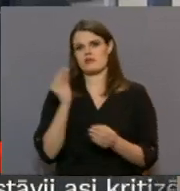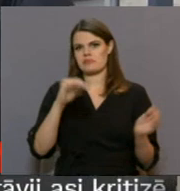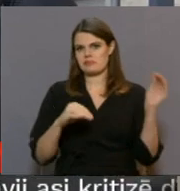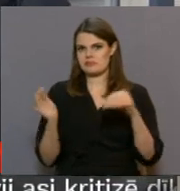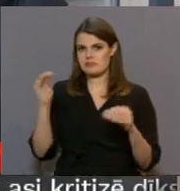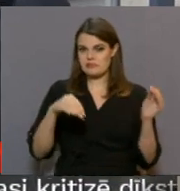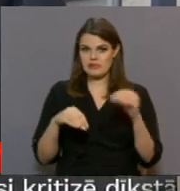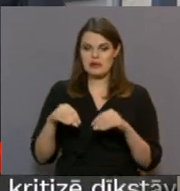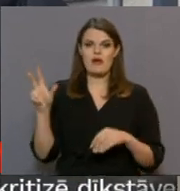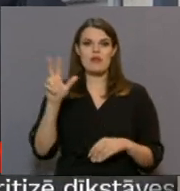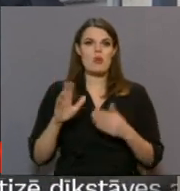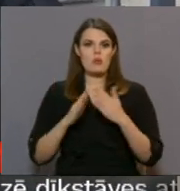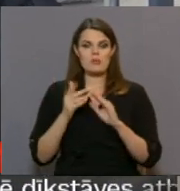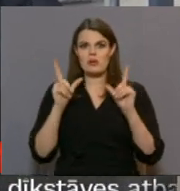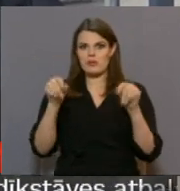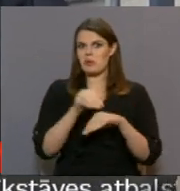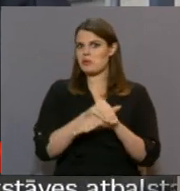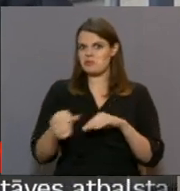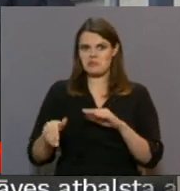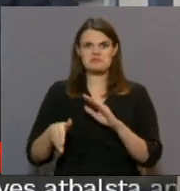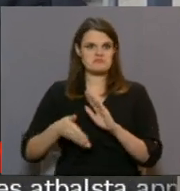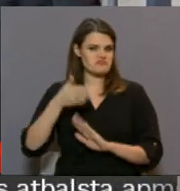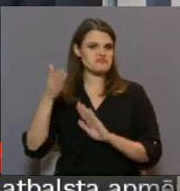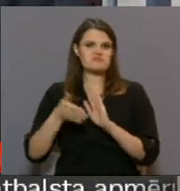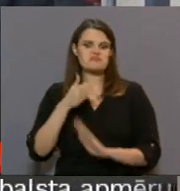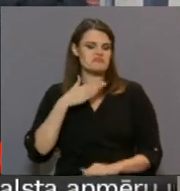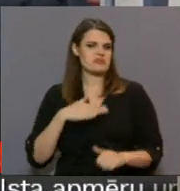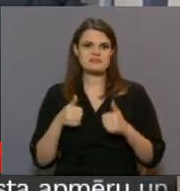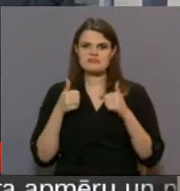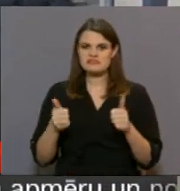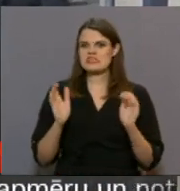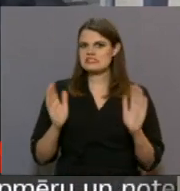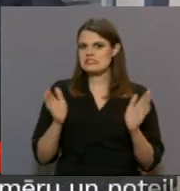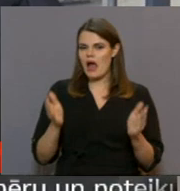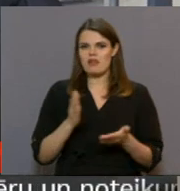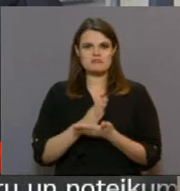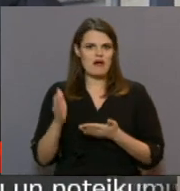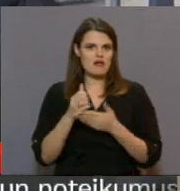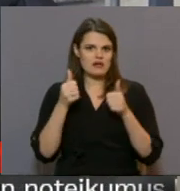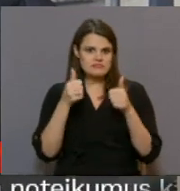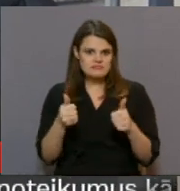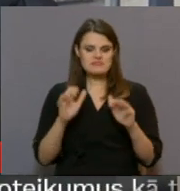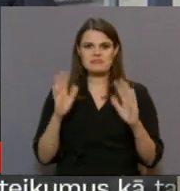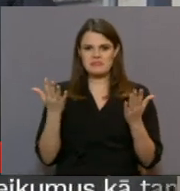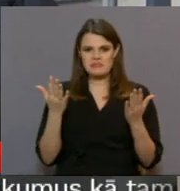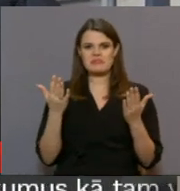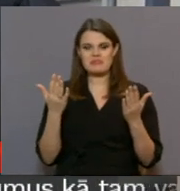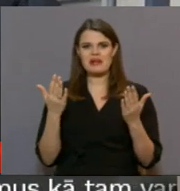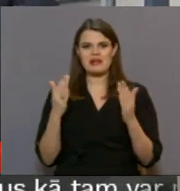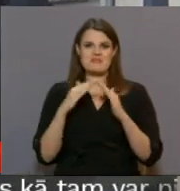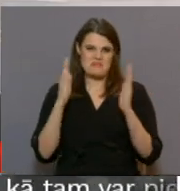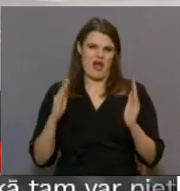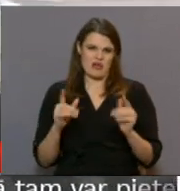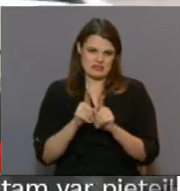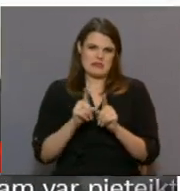Daugavpilī braukšana pa ielām kļūsi krietni vien patīkamāk, jo ceļi ir sakārtoti, bet ēkas to mums jau tāpat